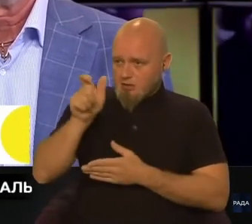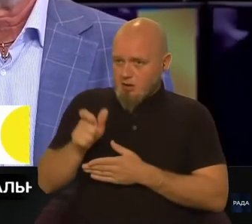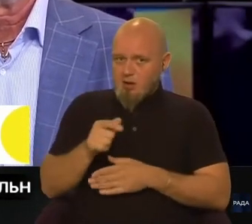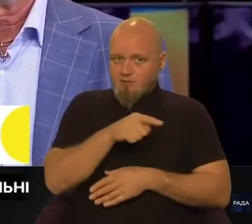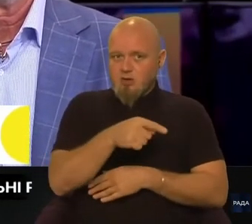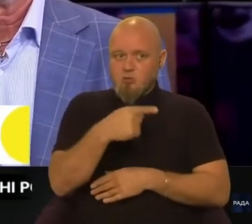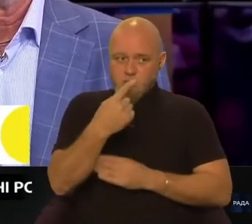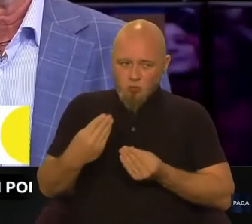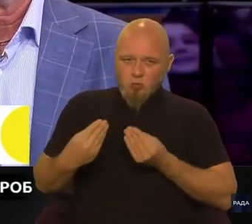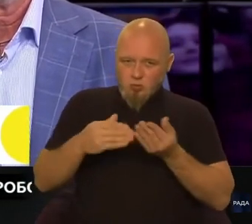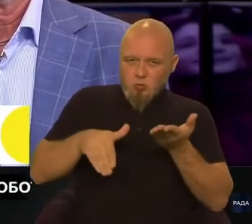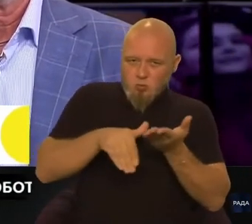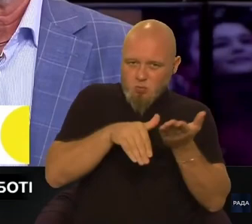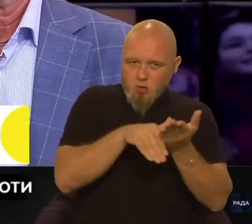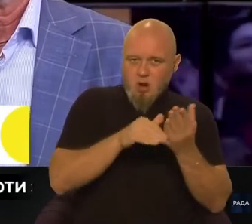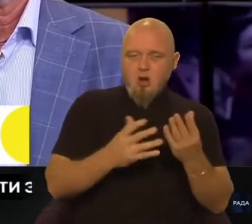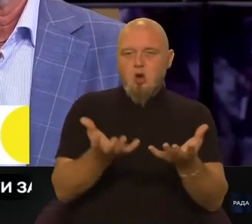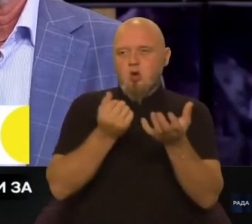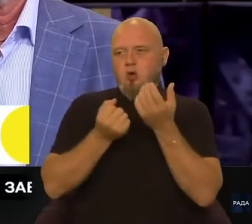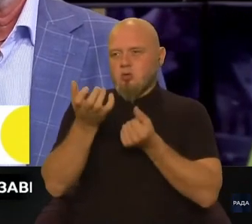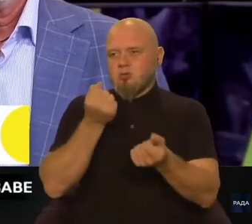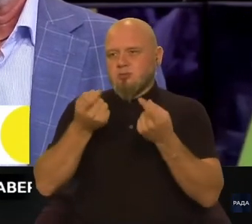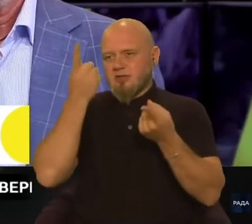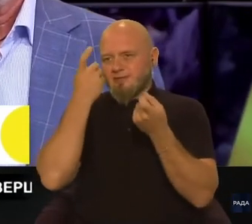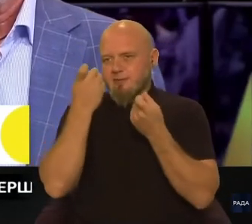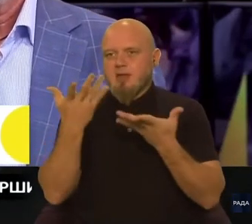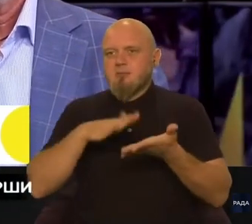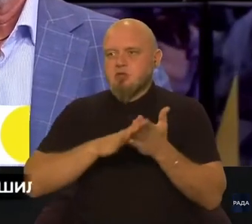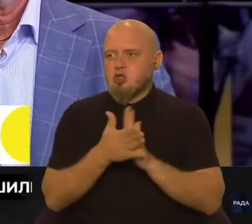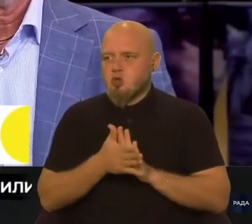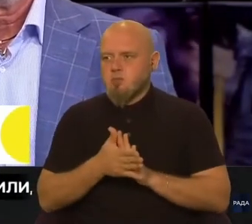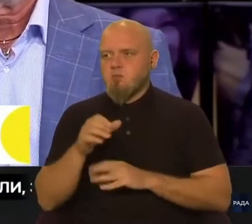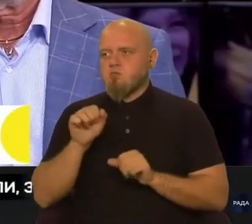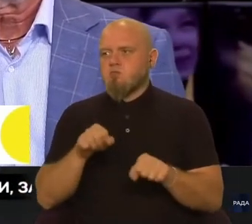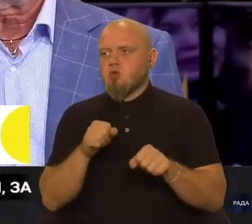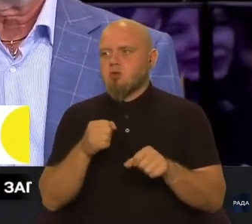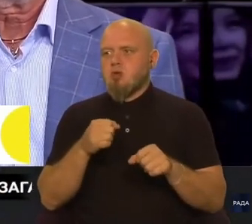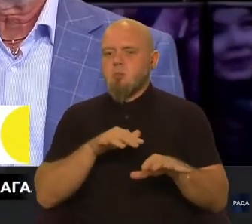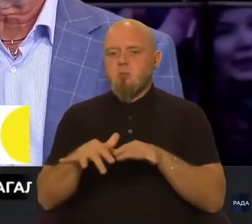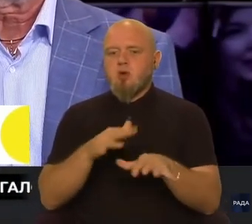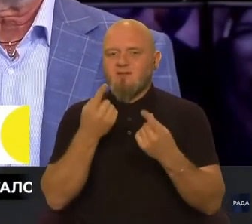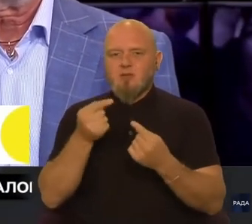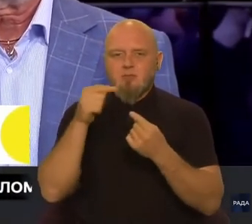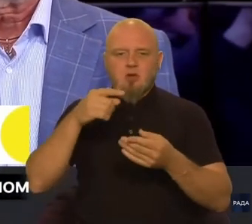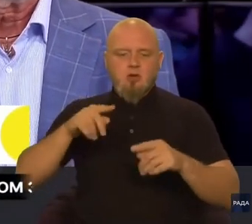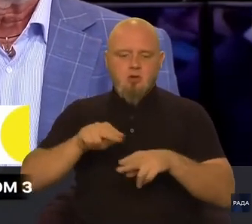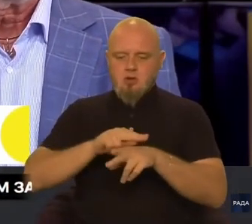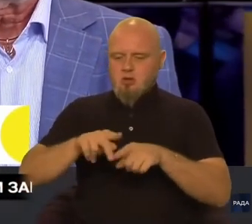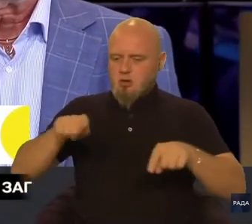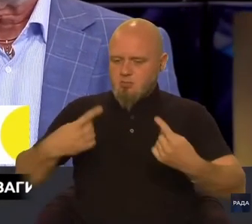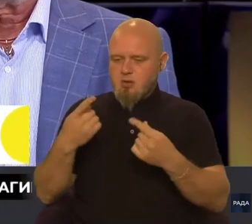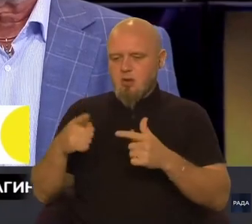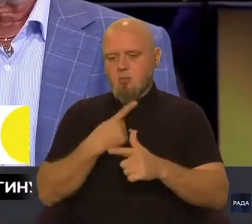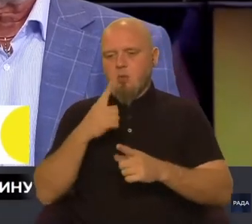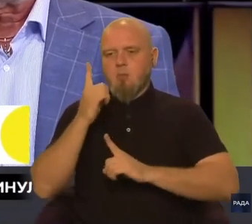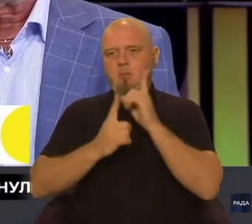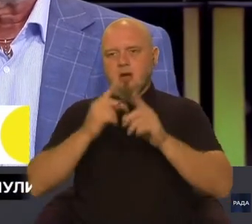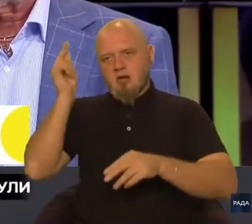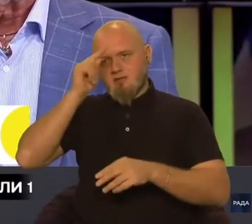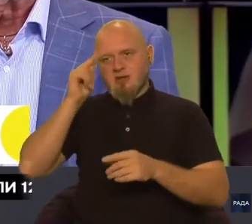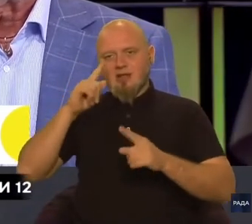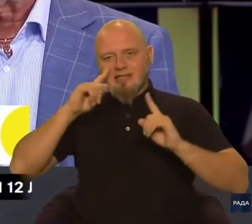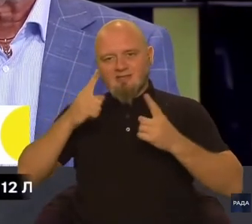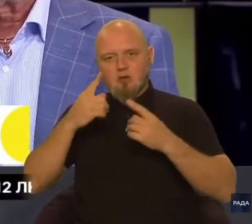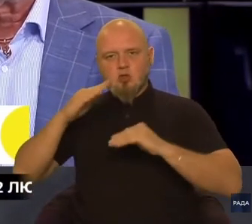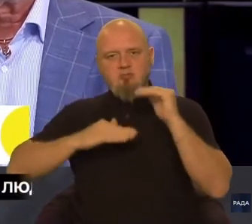він йому допомагає отримати інформацію, яким чином можна пройти відповідну реабілітацію або перенавчитися на цивільну